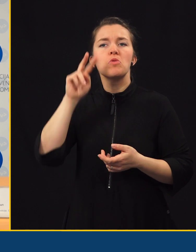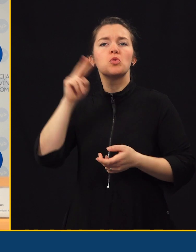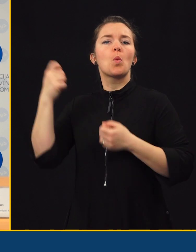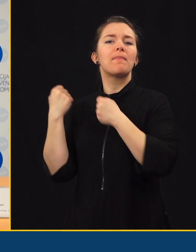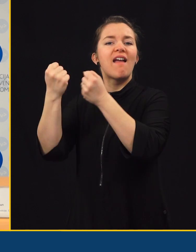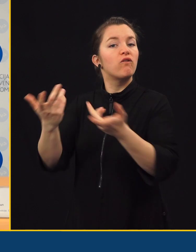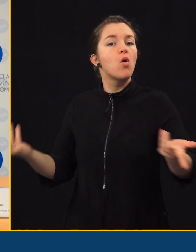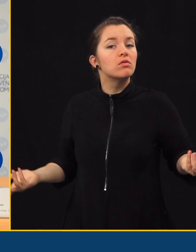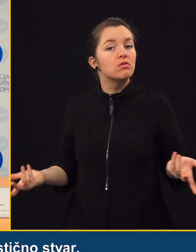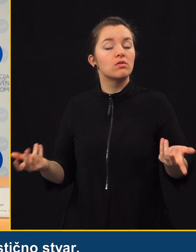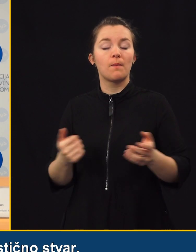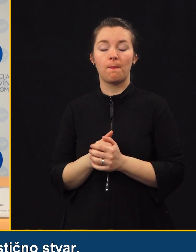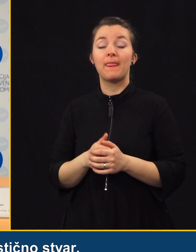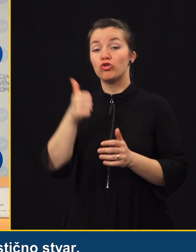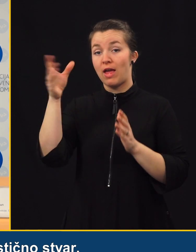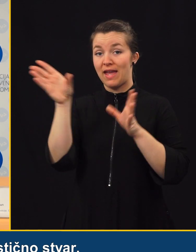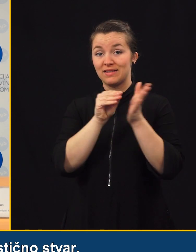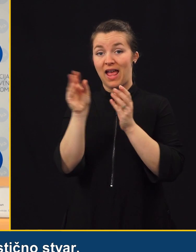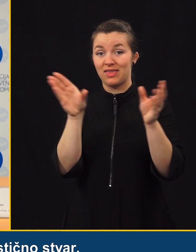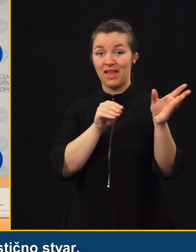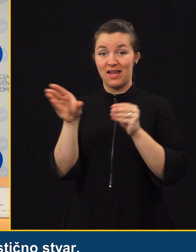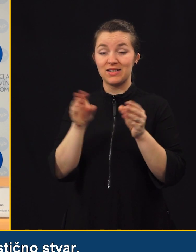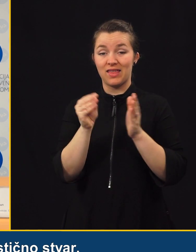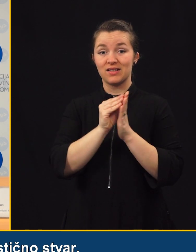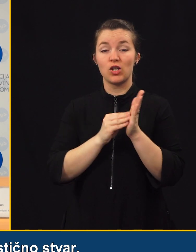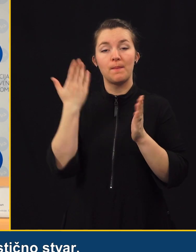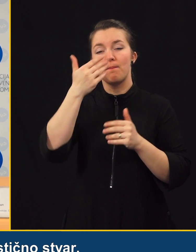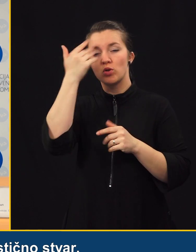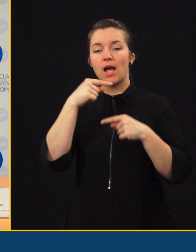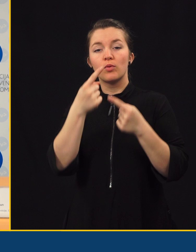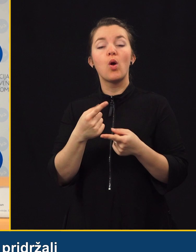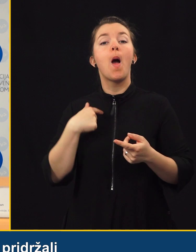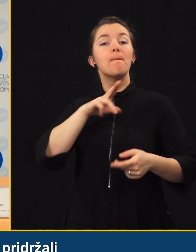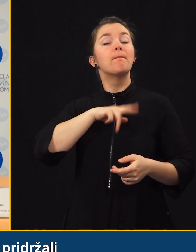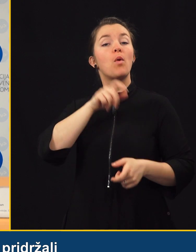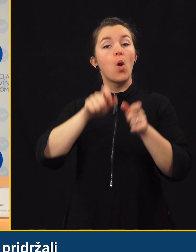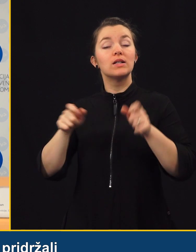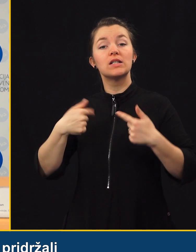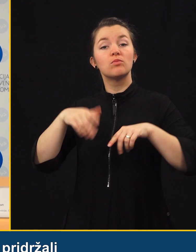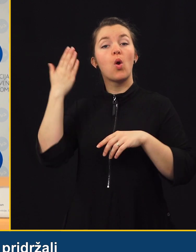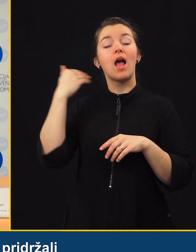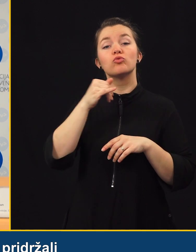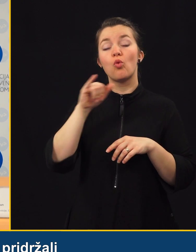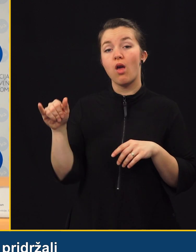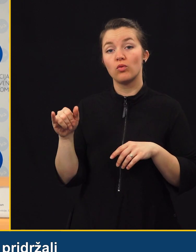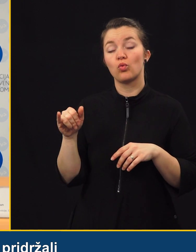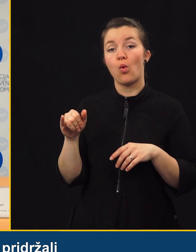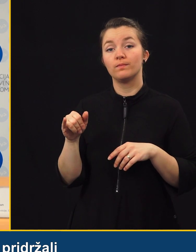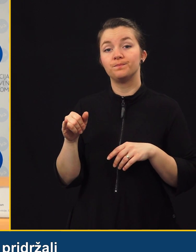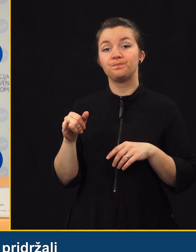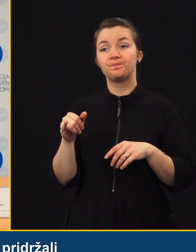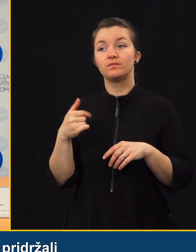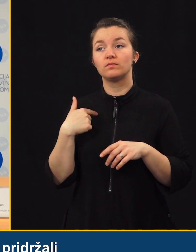Bi pa še eno statistično stvar povdaro, ki se mi jo prepovzamo. Policisti smo lansko leto